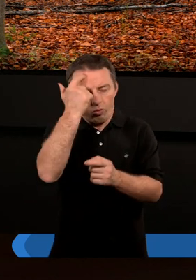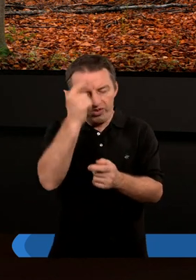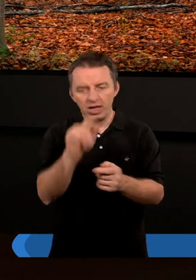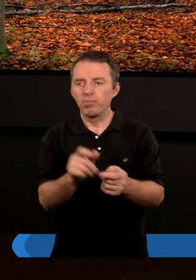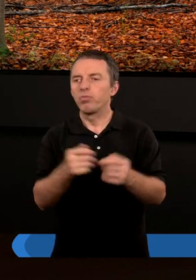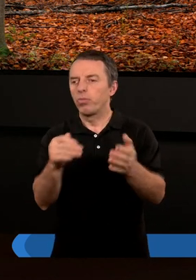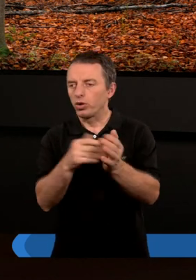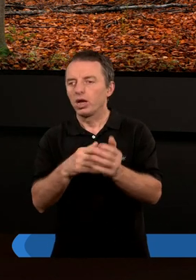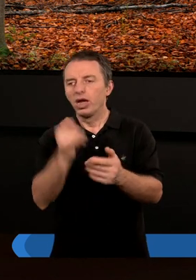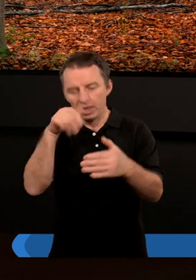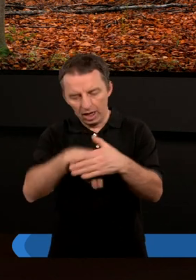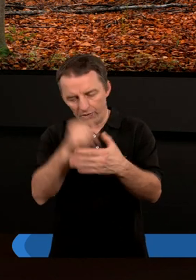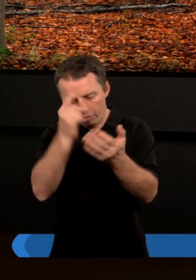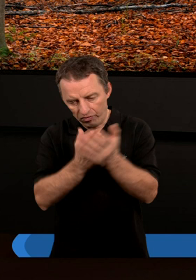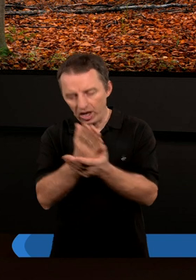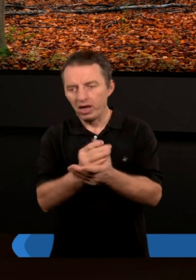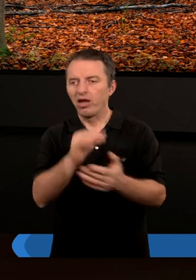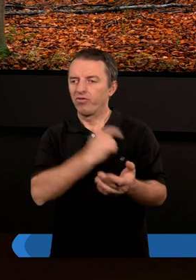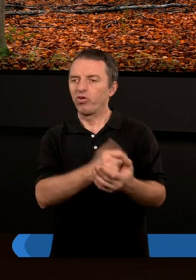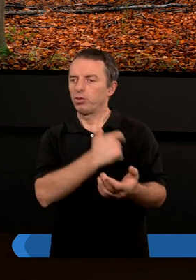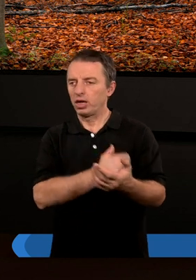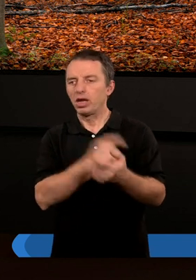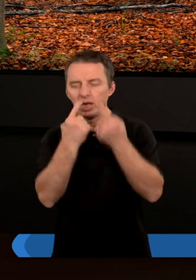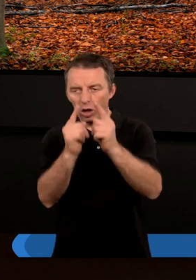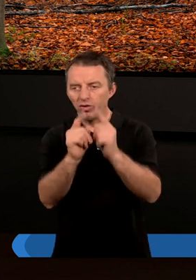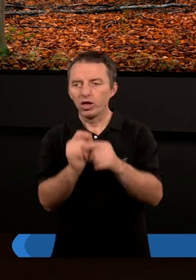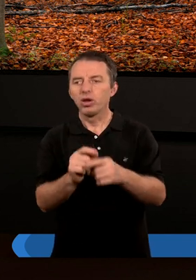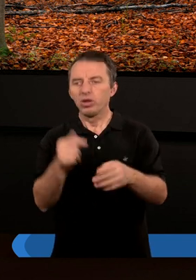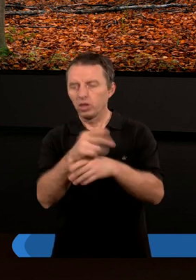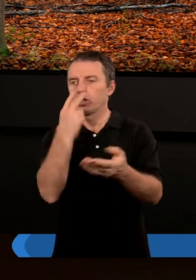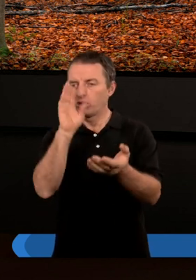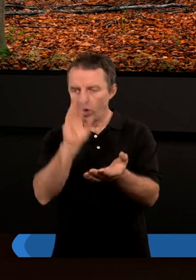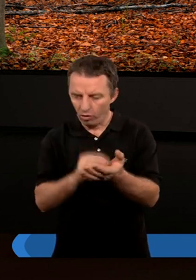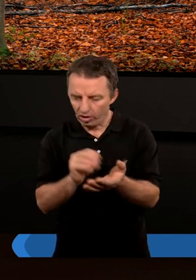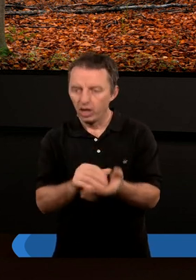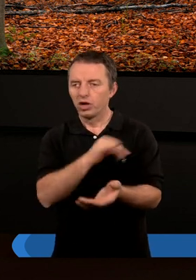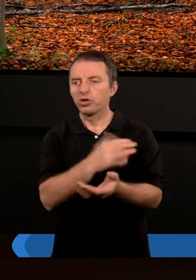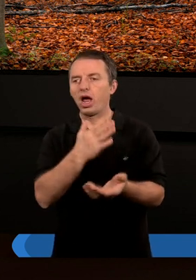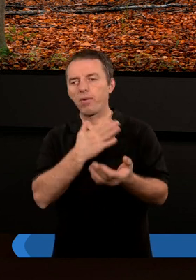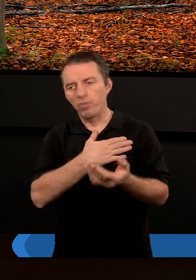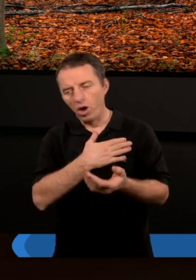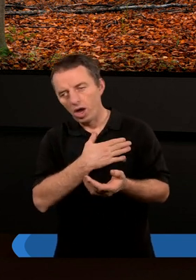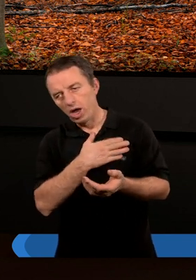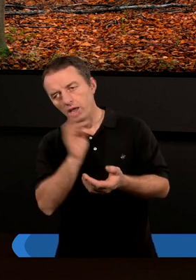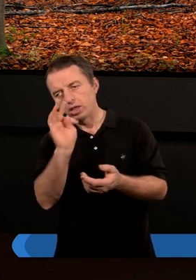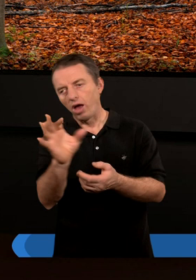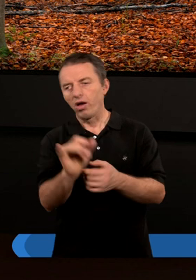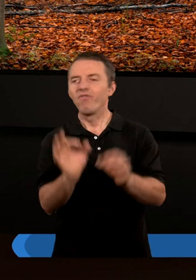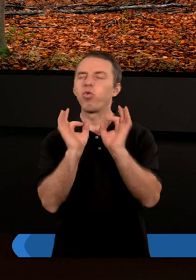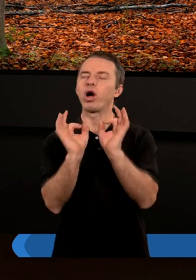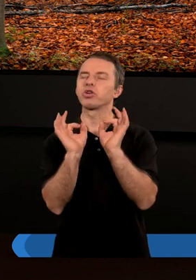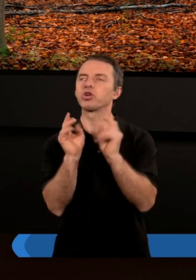jeśli chodzi o zachowanie wiary w swoim sercu, bo zauważyłem niestety z doświadczenia, że grzech ma taką